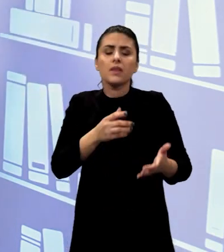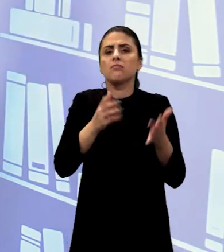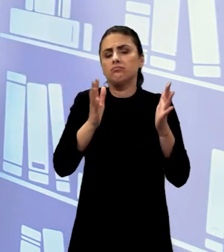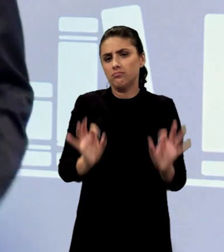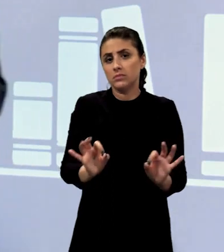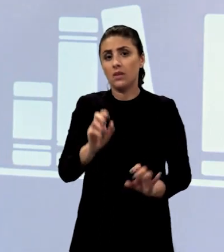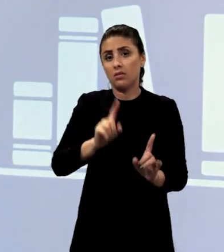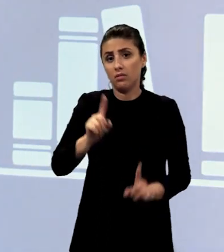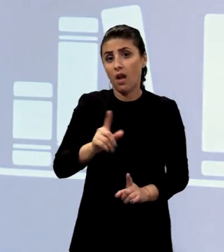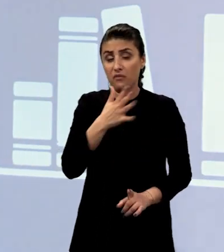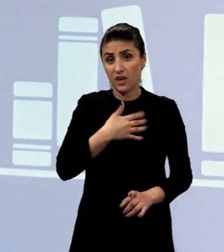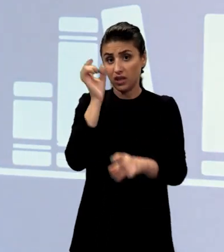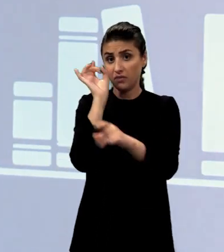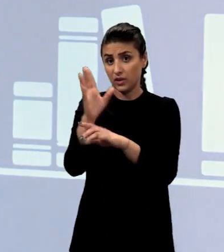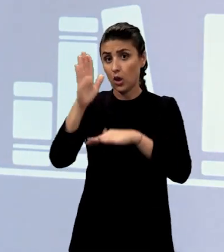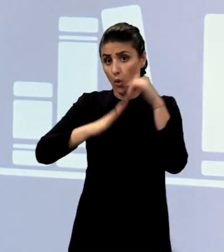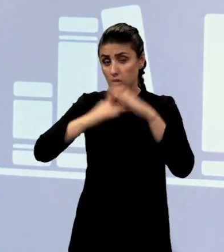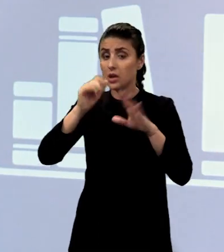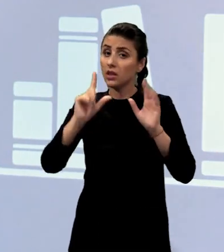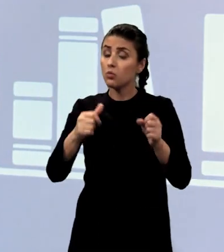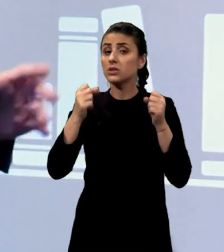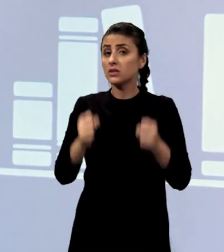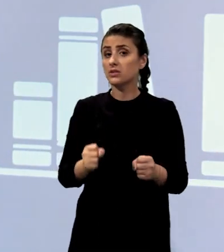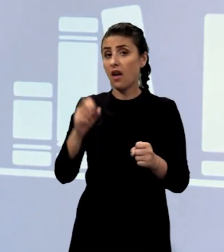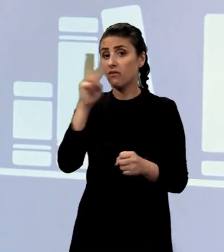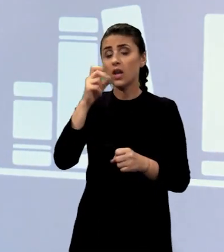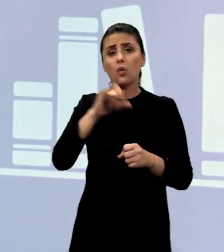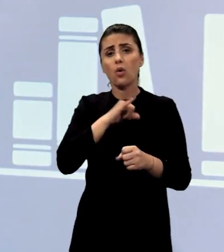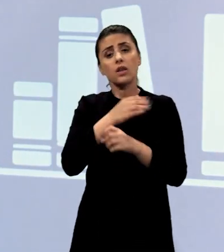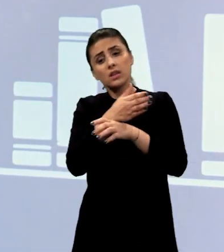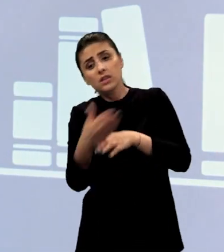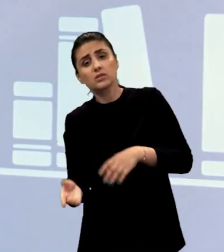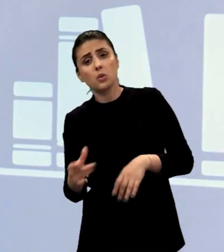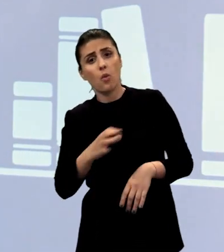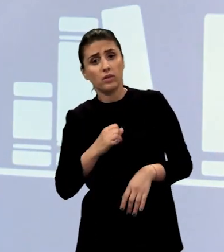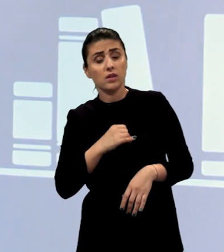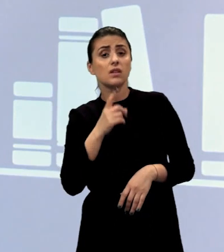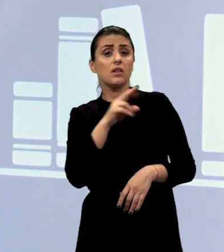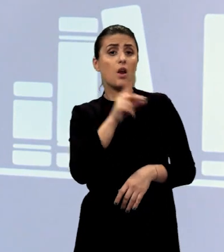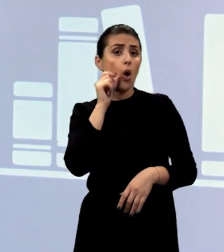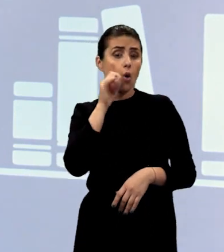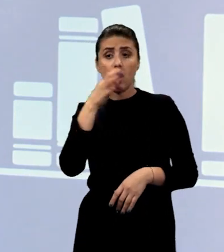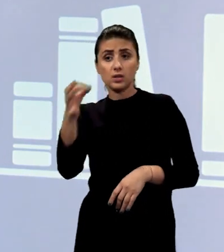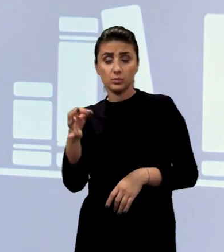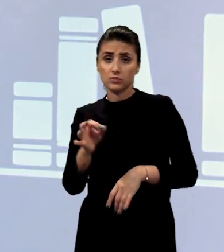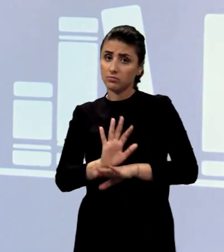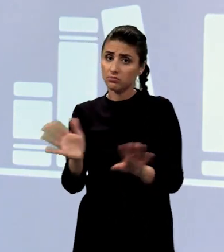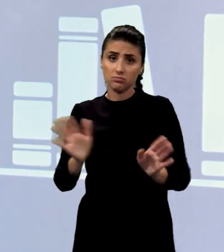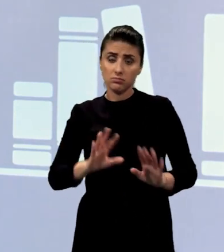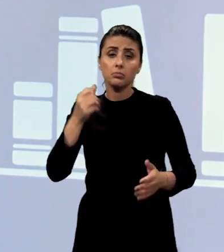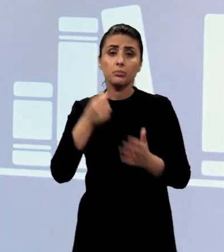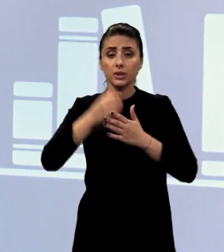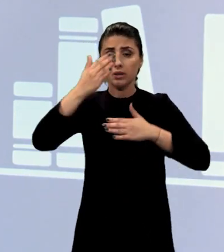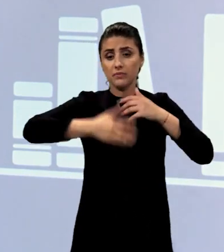dacă vrea să-și vândă construcția, va trebui să stea vineri, indiferent cât de târziu. Dar la ora 15, omul le-a spus celor doi